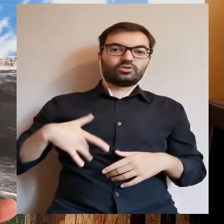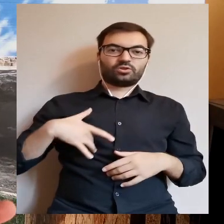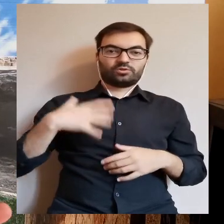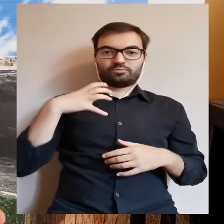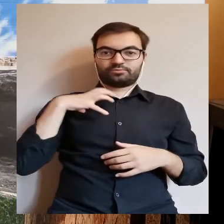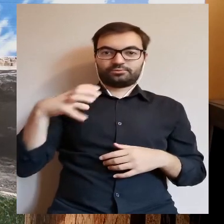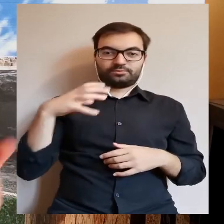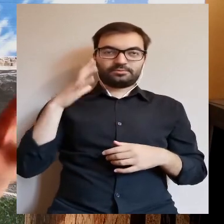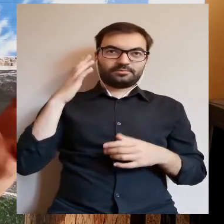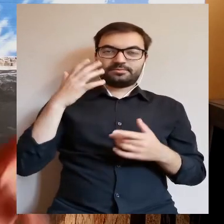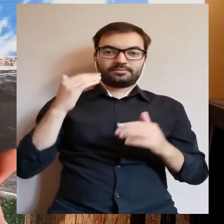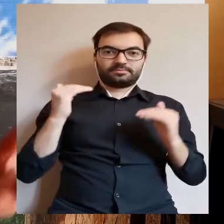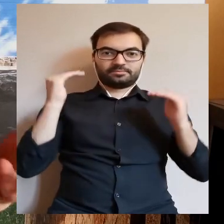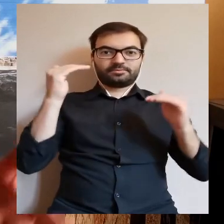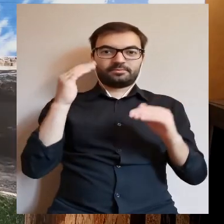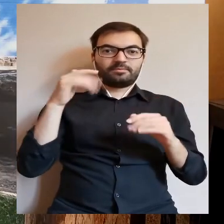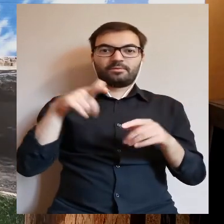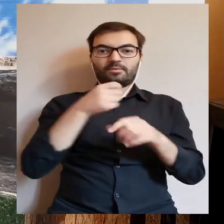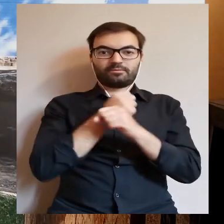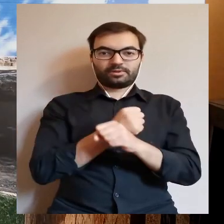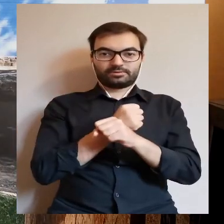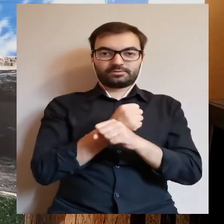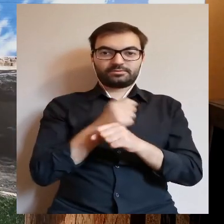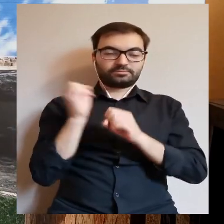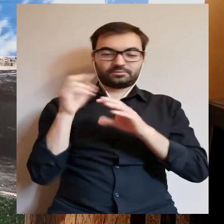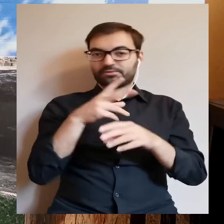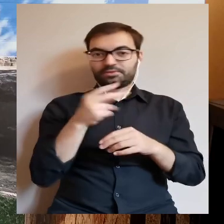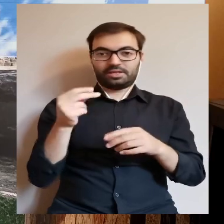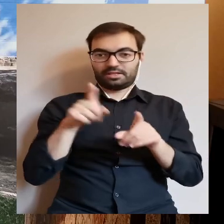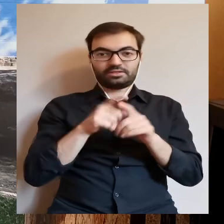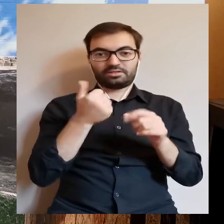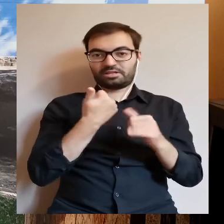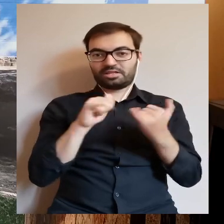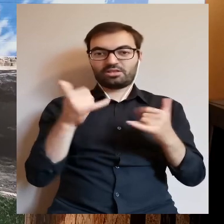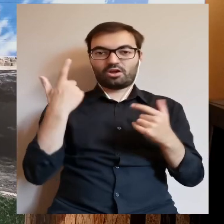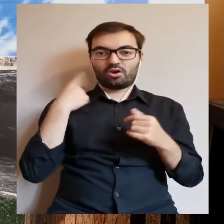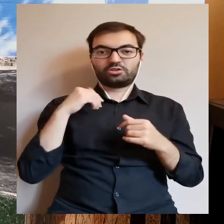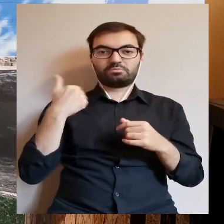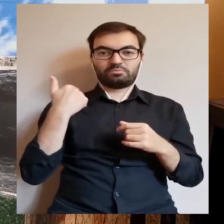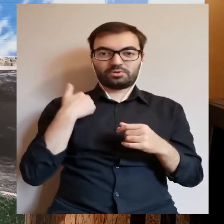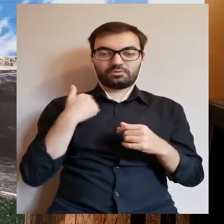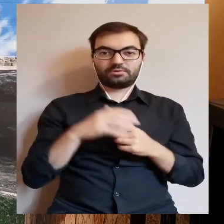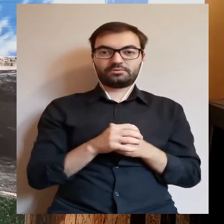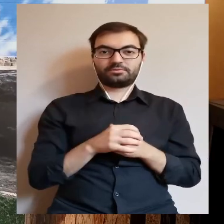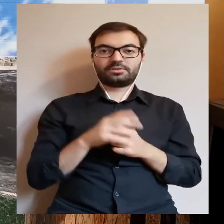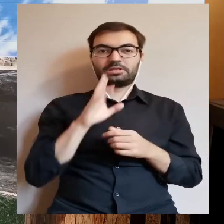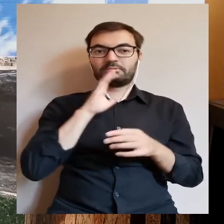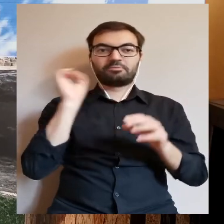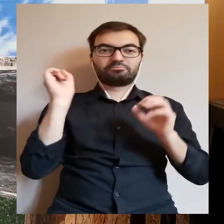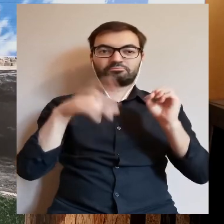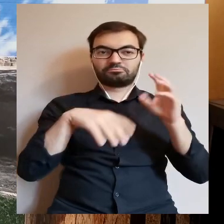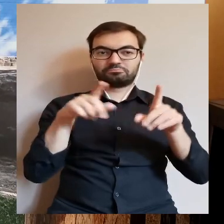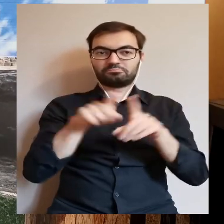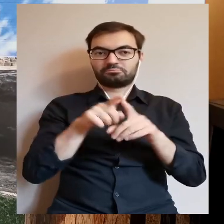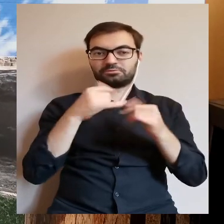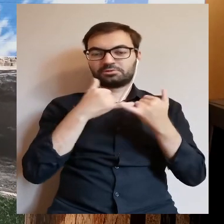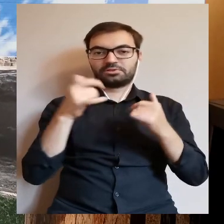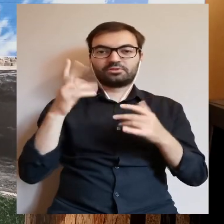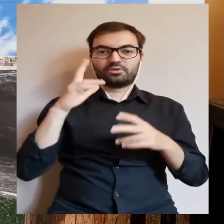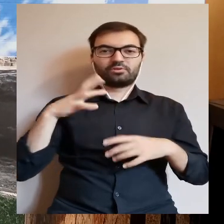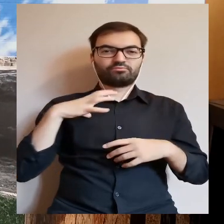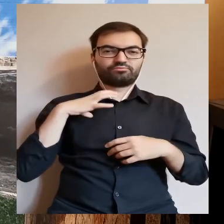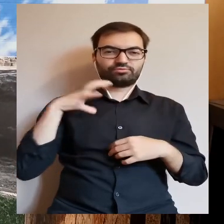arystokratą, czy też człowiekiem wysokiego pochodzenia, który do tych lochów trafił, ale trafiali tam również